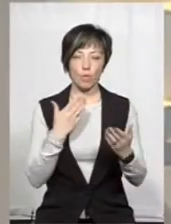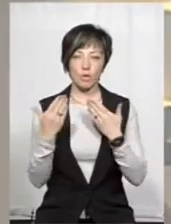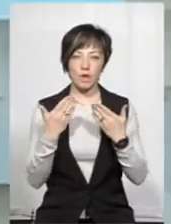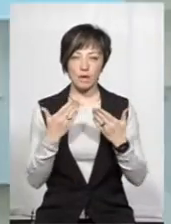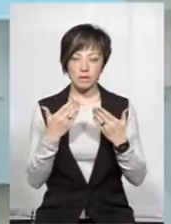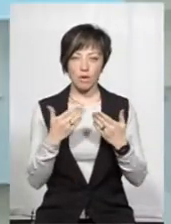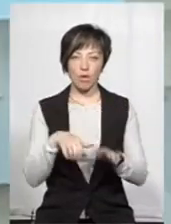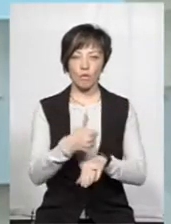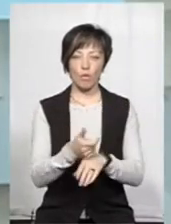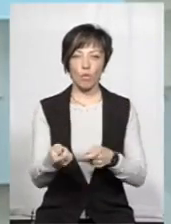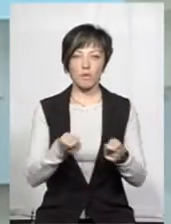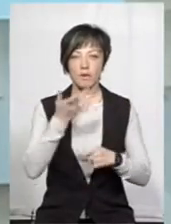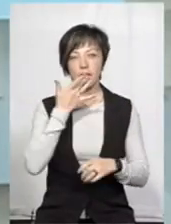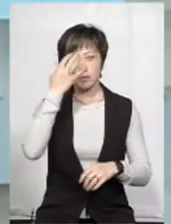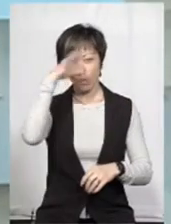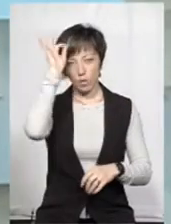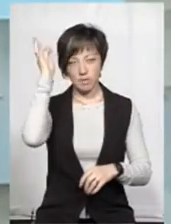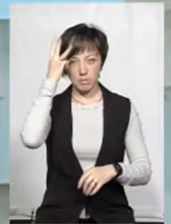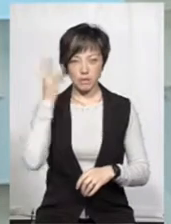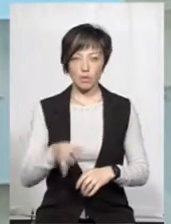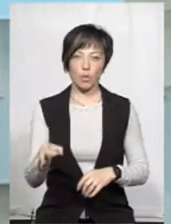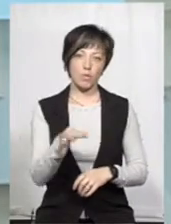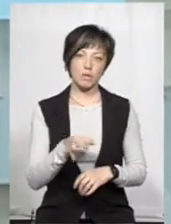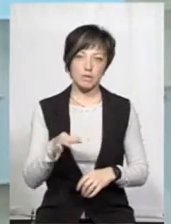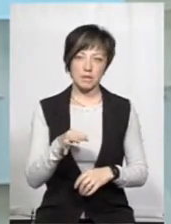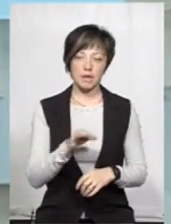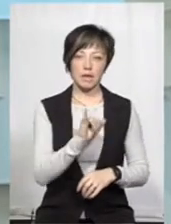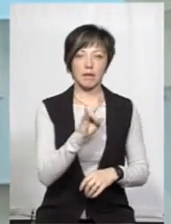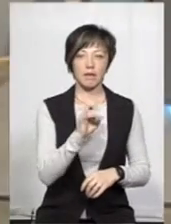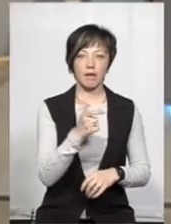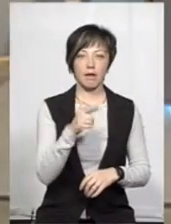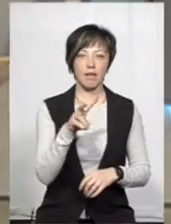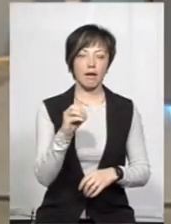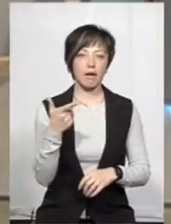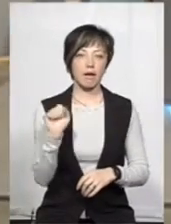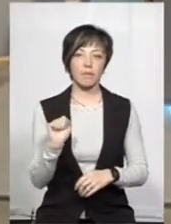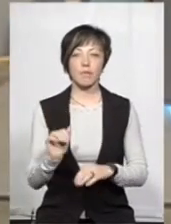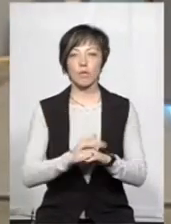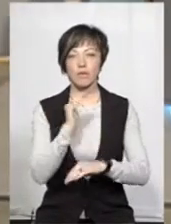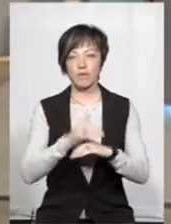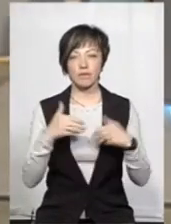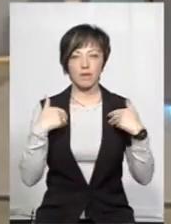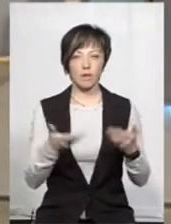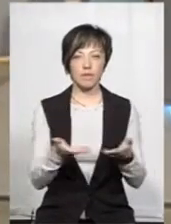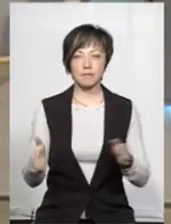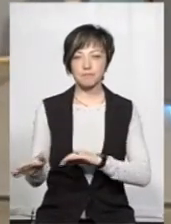комунікацій Головного управління Нацполіції у Хмельницькій області Інною Глегою. Добрий вечір. Вітаю вас.